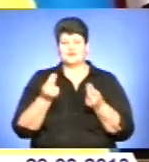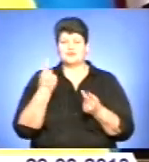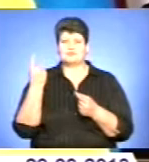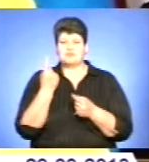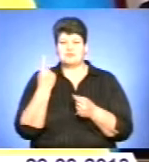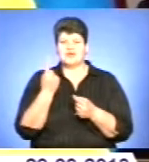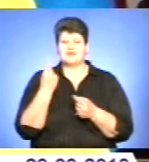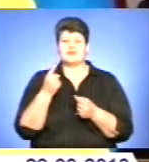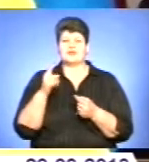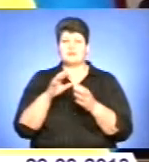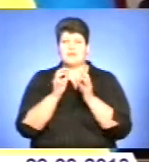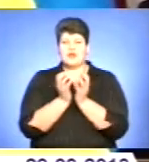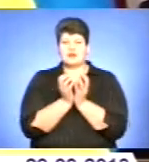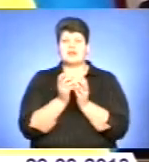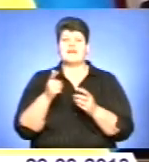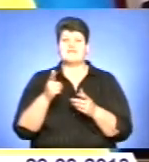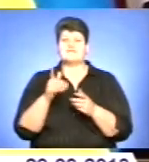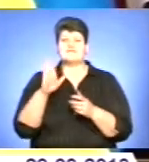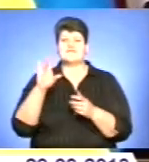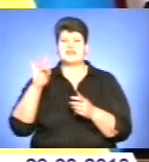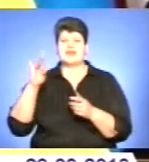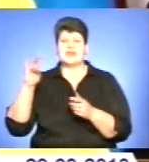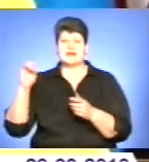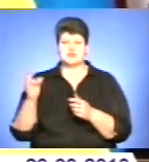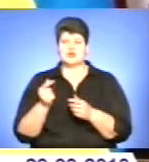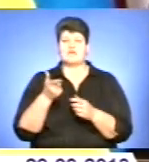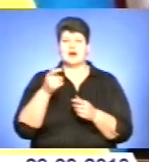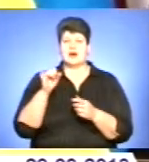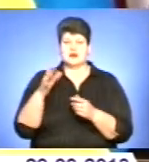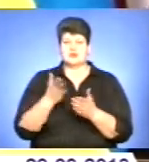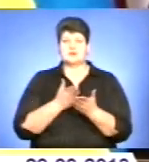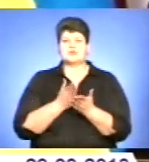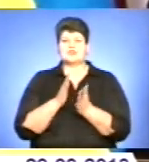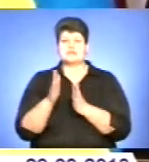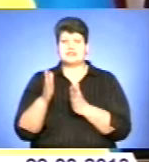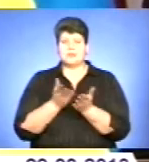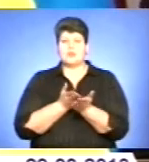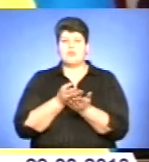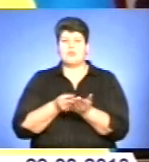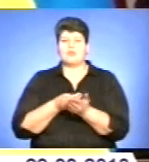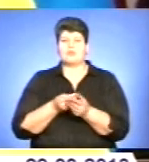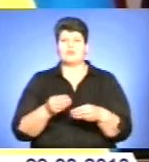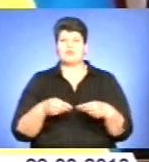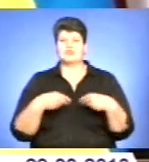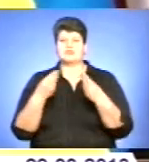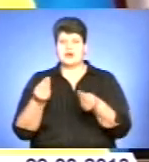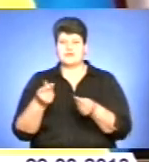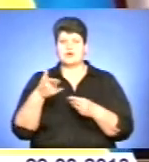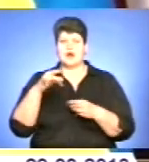венгерського газу по реверсної системі поставок газу на Україну.